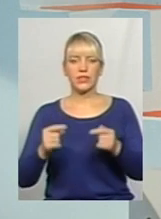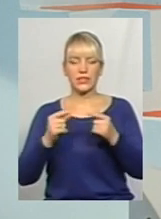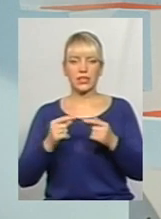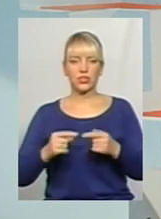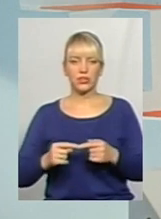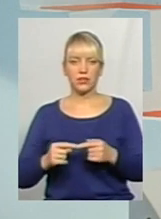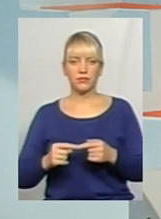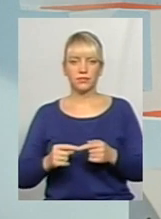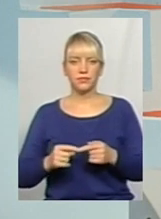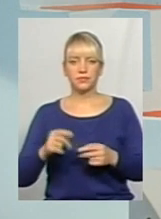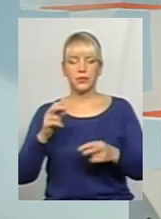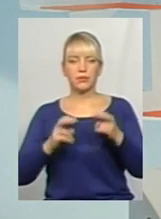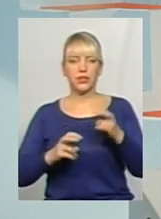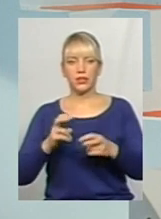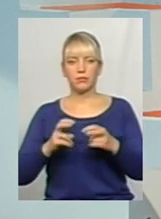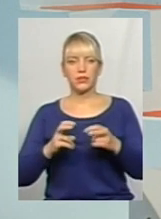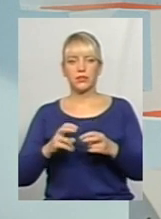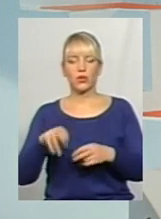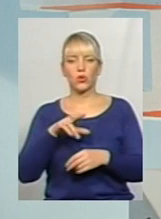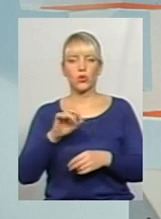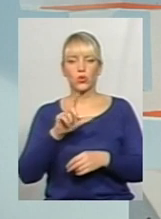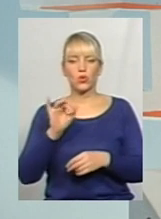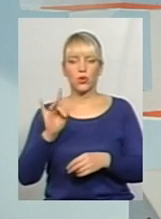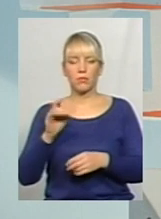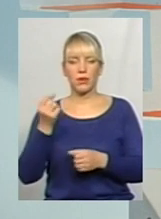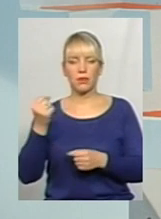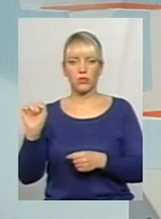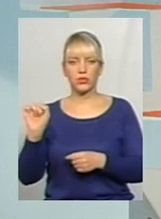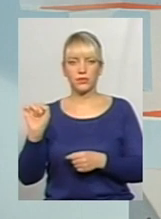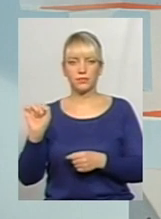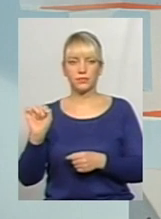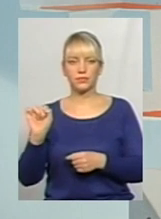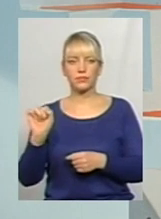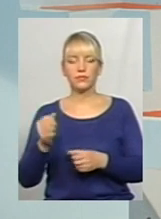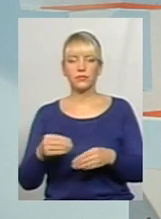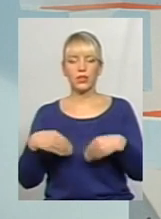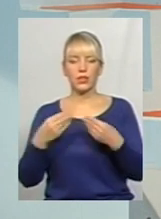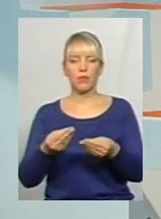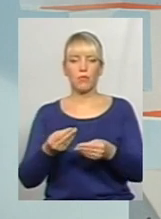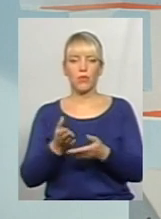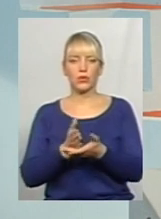підприємства «Дозор» переможцям по наданню послуг,